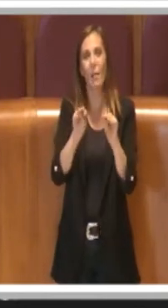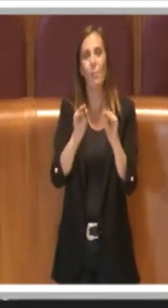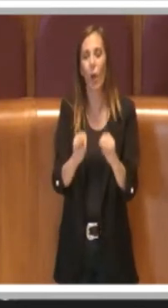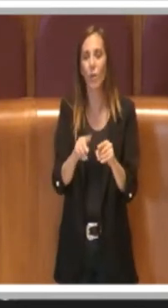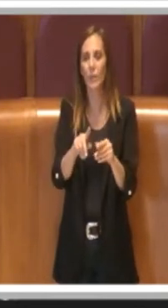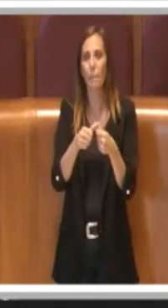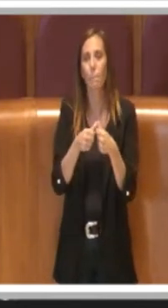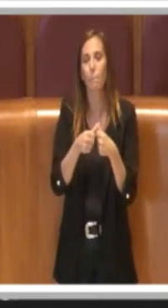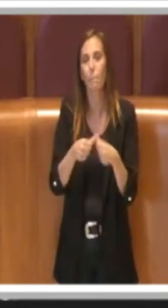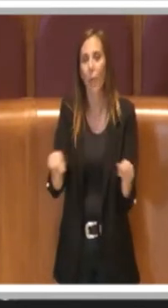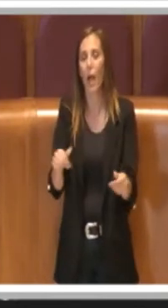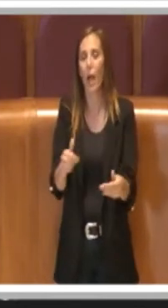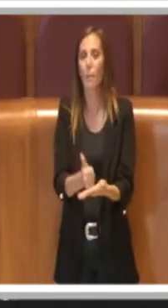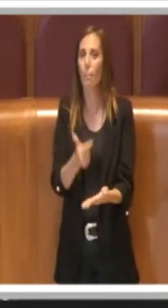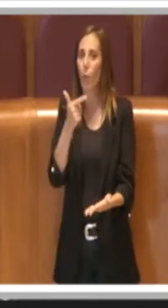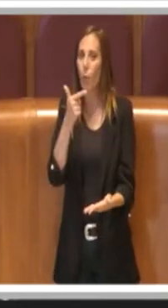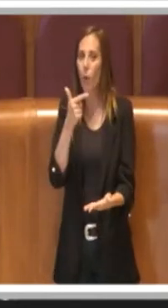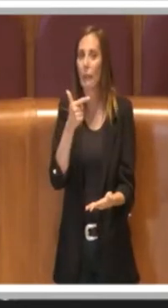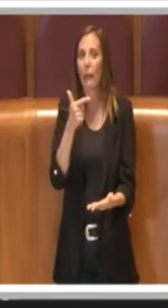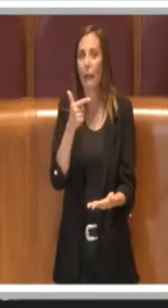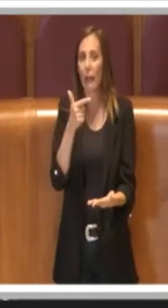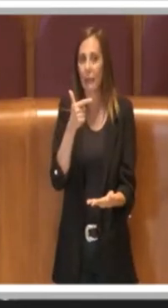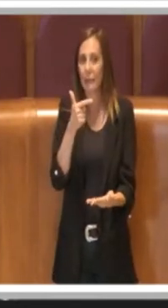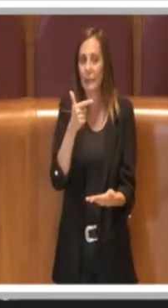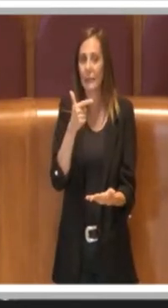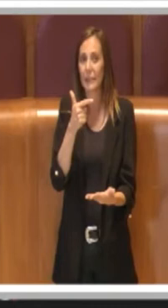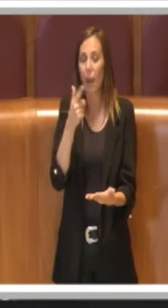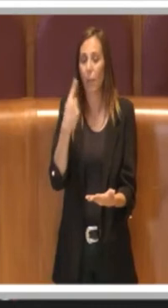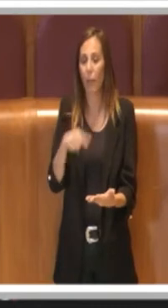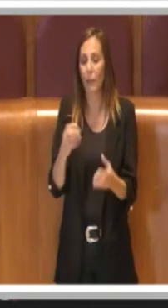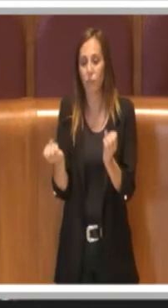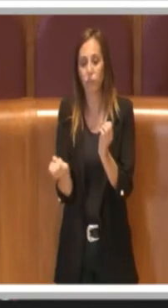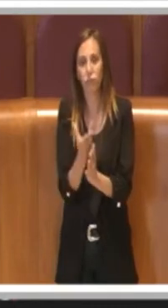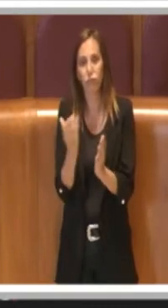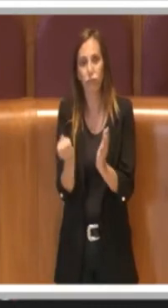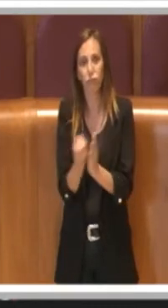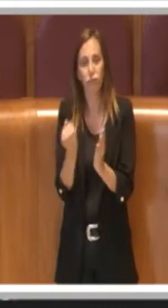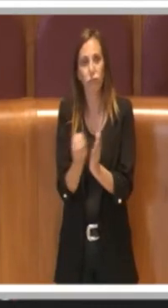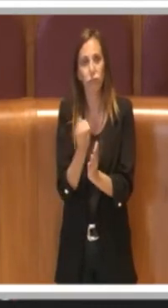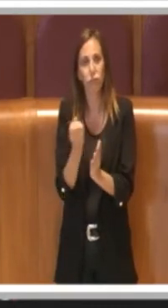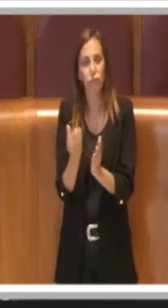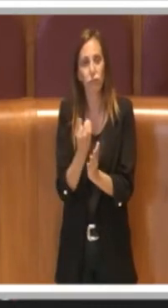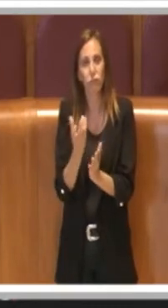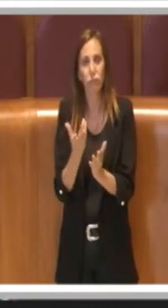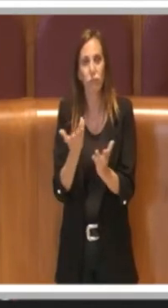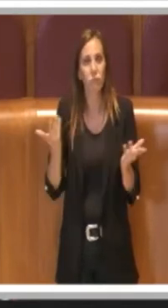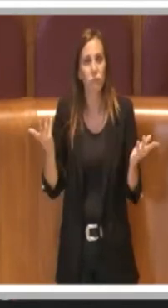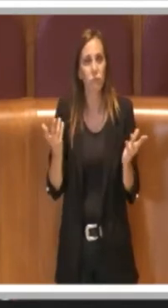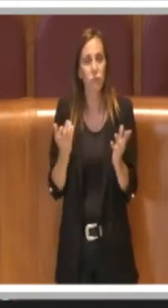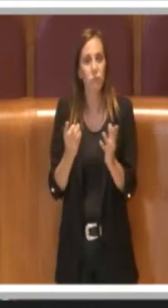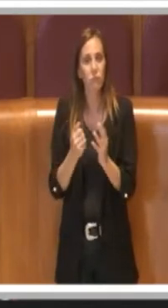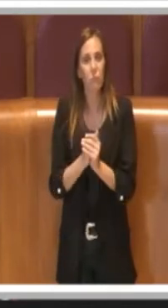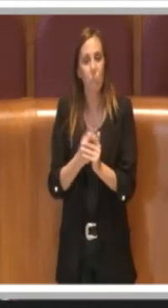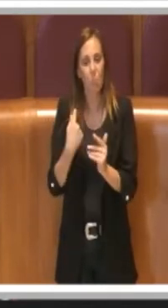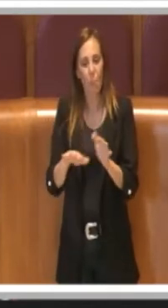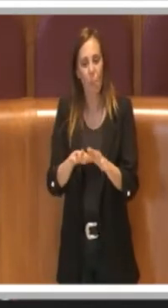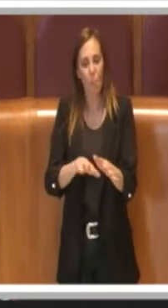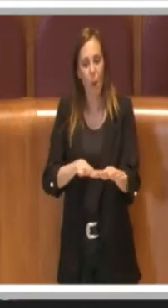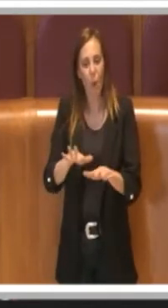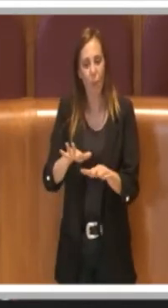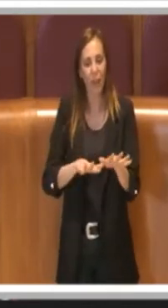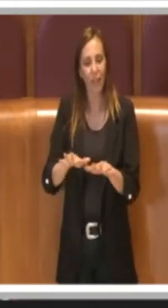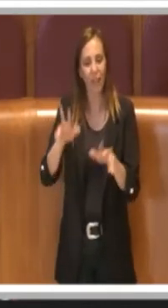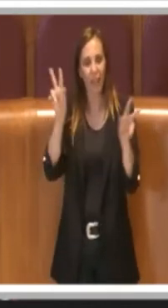fondamentali per poter sviluppare quello che è la mobilità